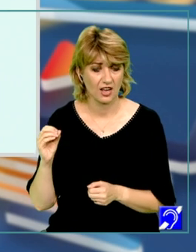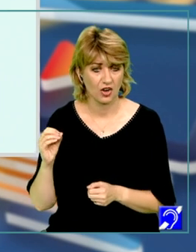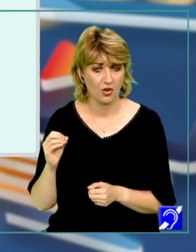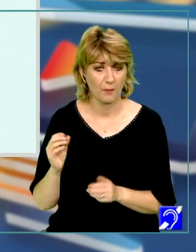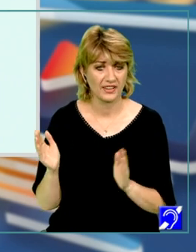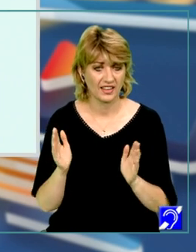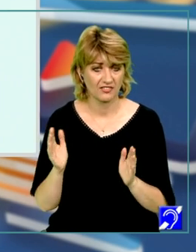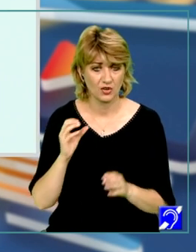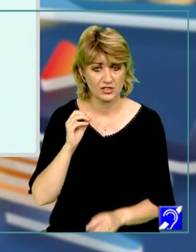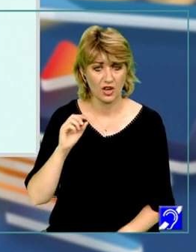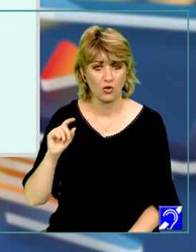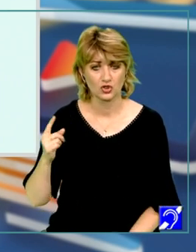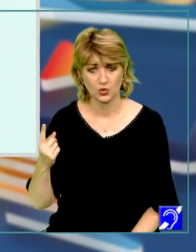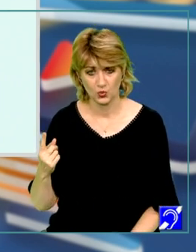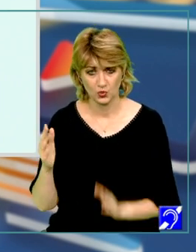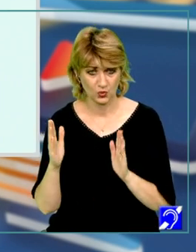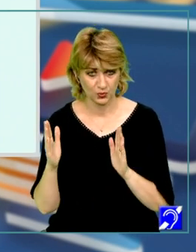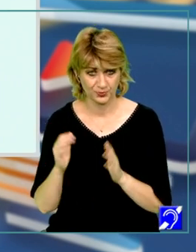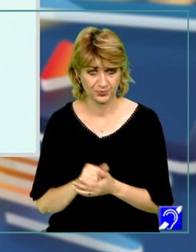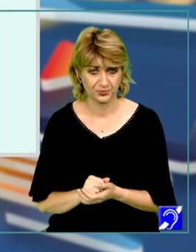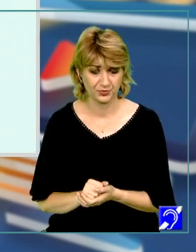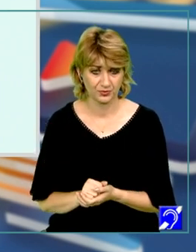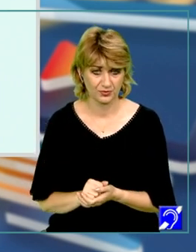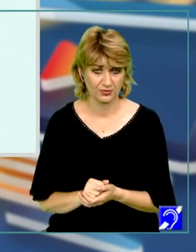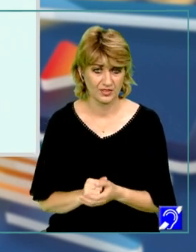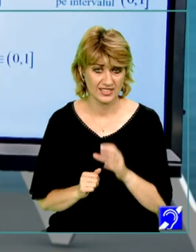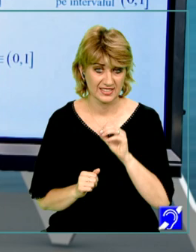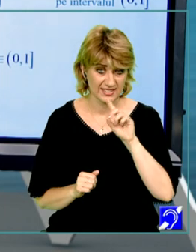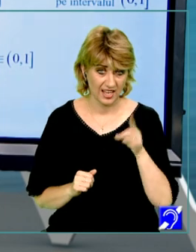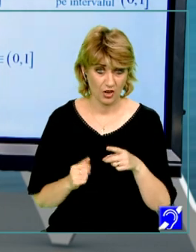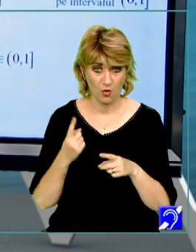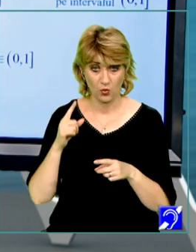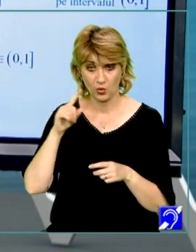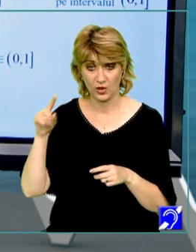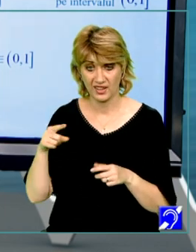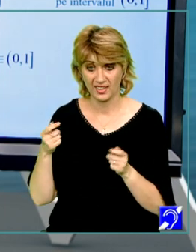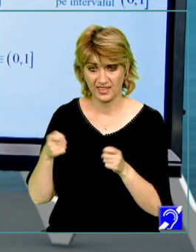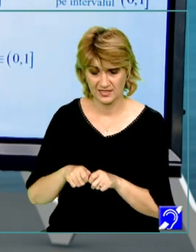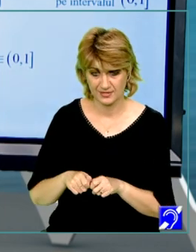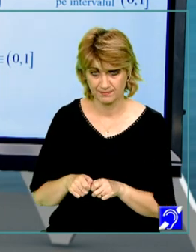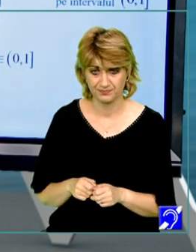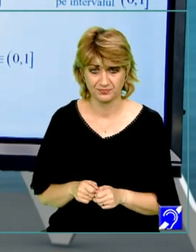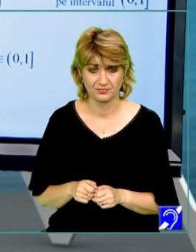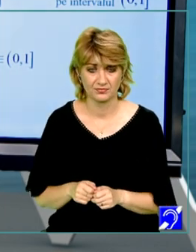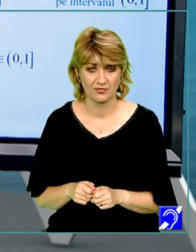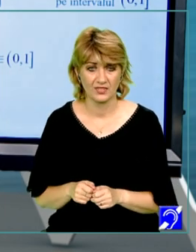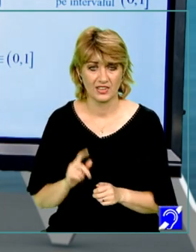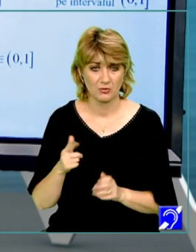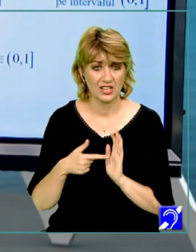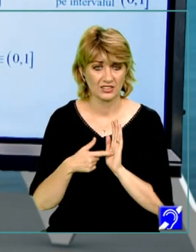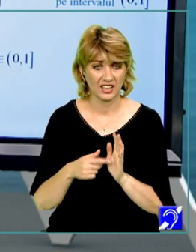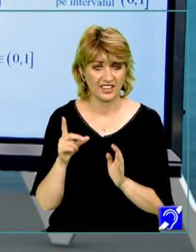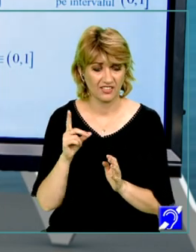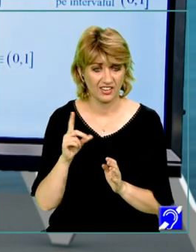intervalul 0, 1, 0 deschis, 1 închis. Pentru a demonstra faptul că derivata este